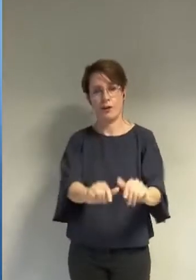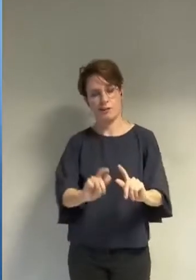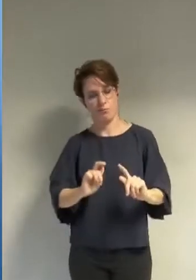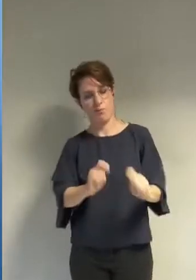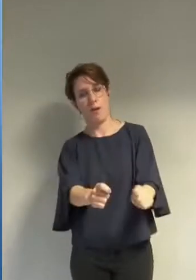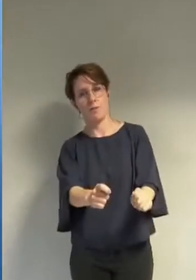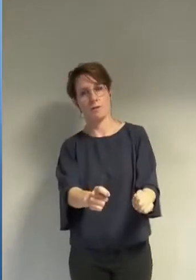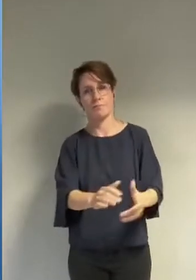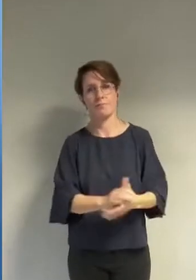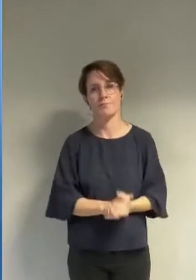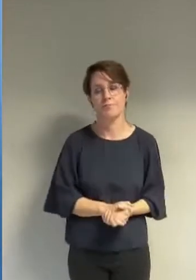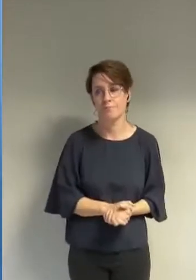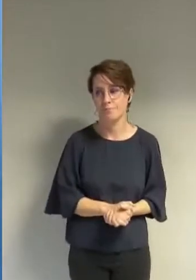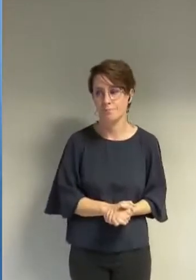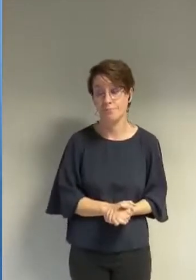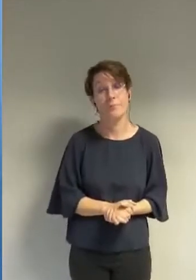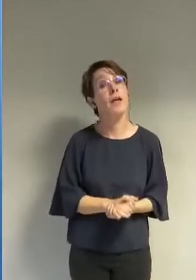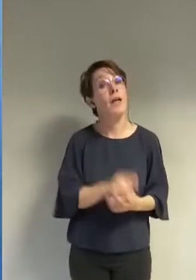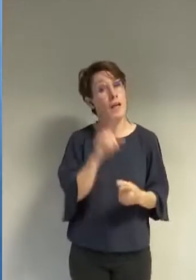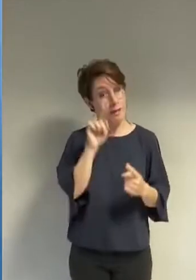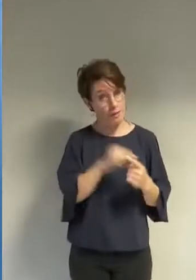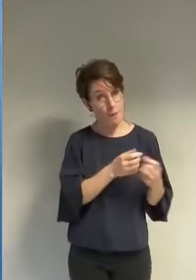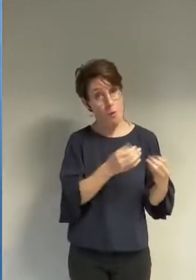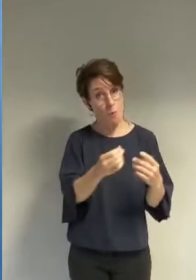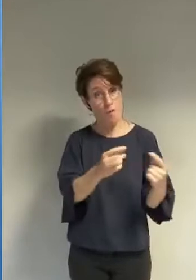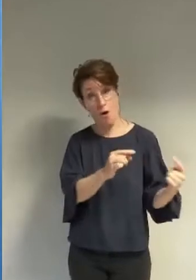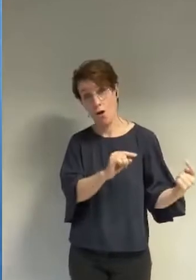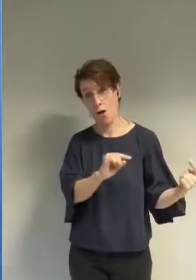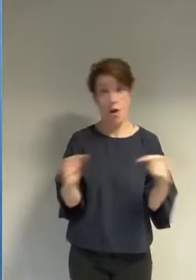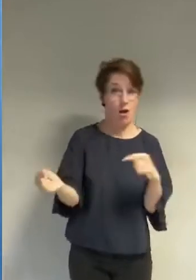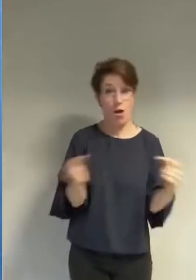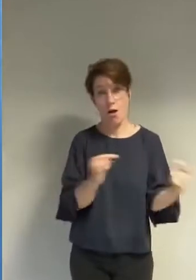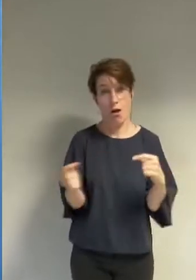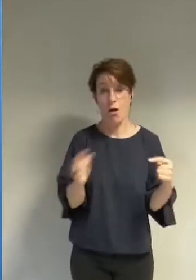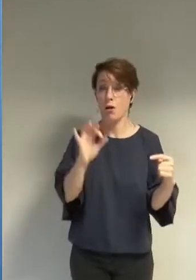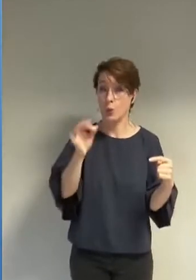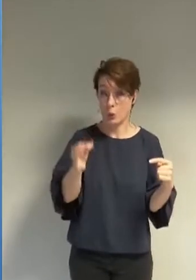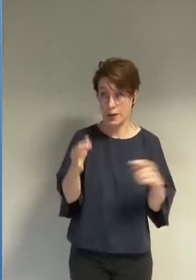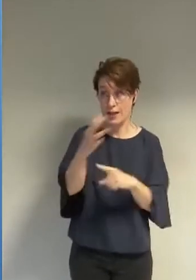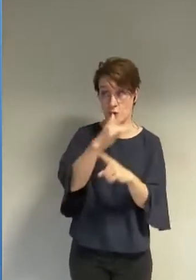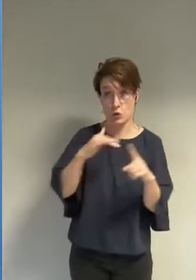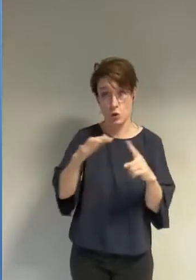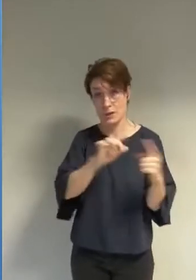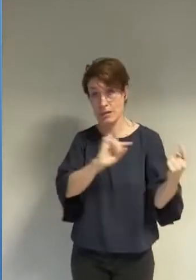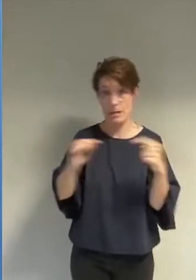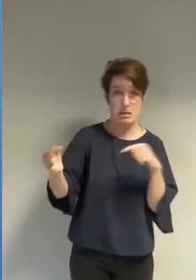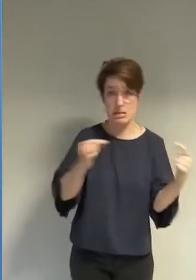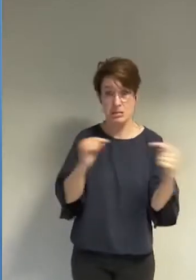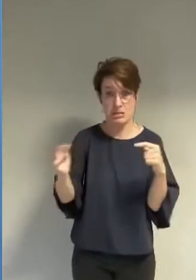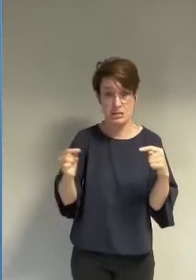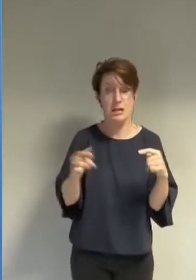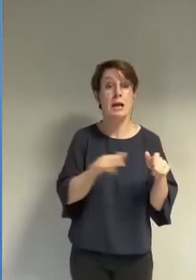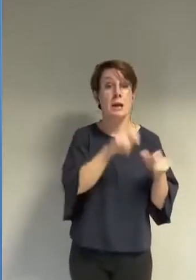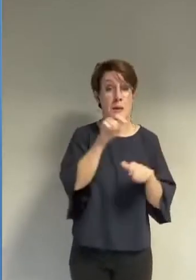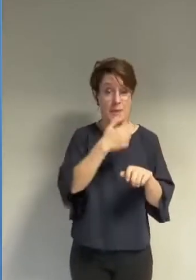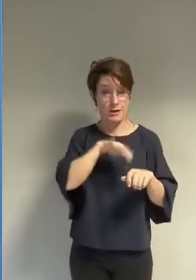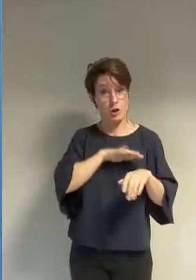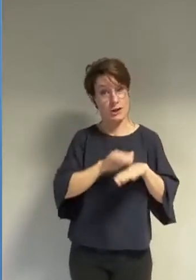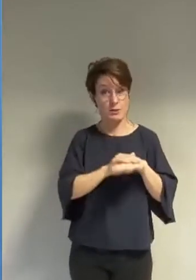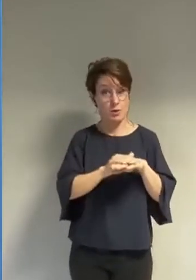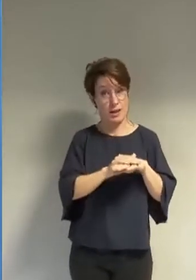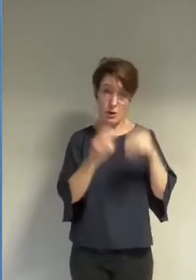ce sujet divise il divise dans la société il divise parmi les responsables politiques